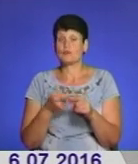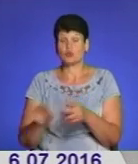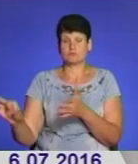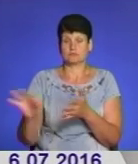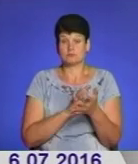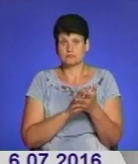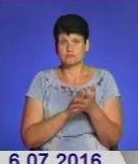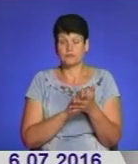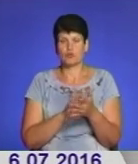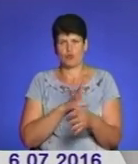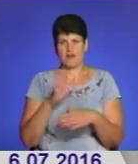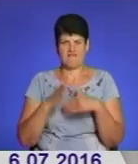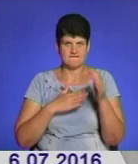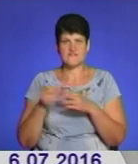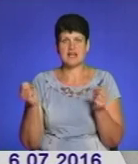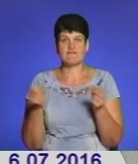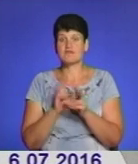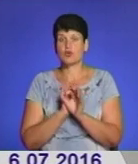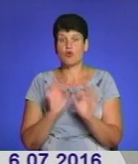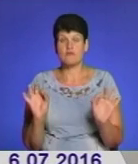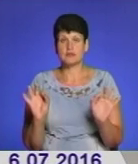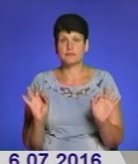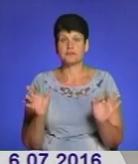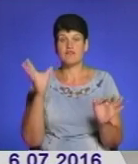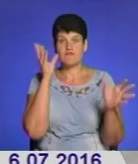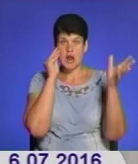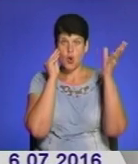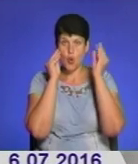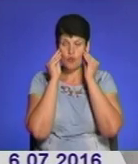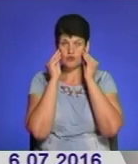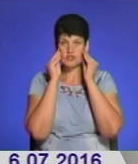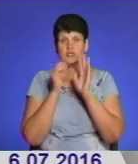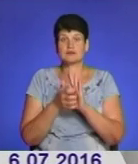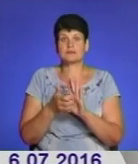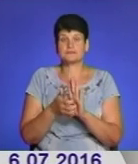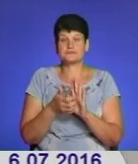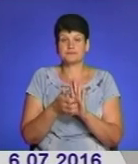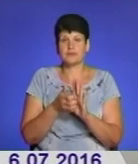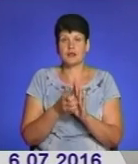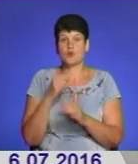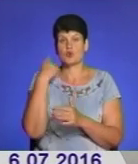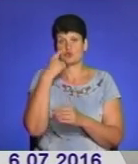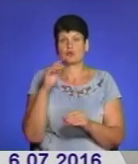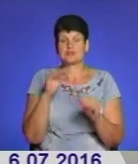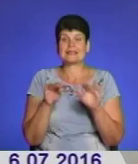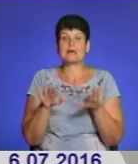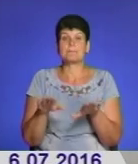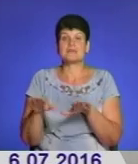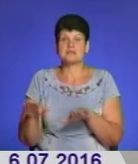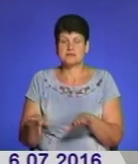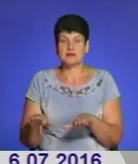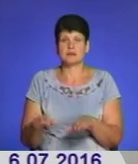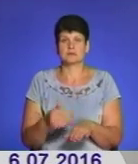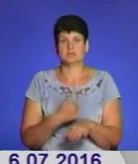звичайно, щоб воно було кваліфіковане. Але, зраховуючи, що брак особового складу на сьогоднішній день на місцях, воно все-таки